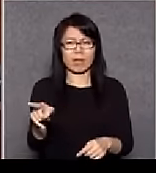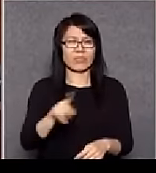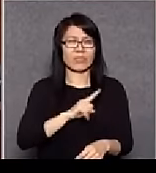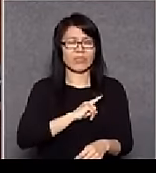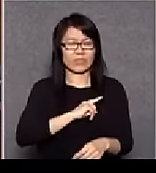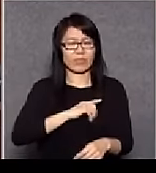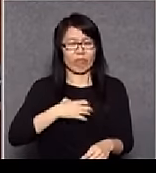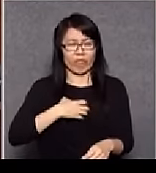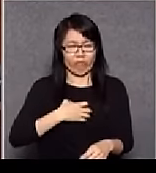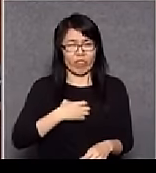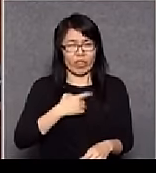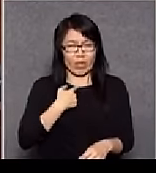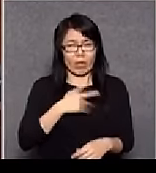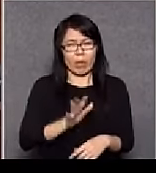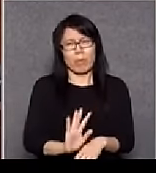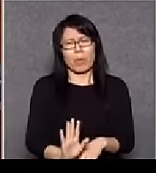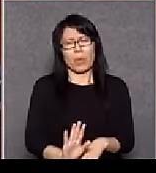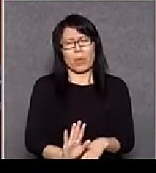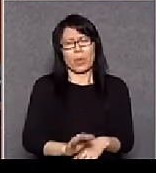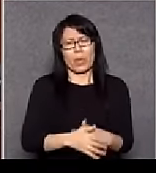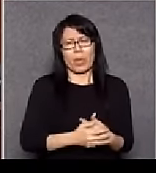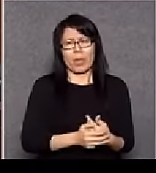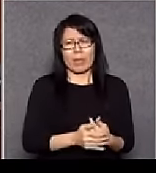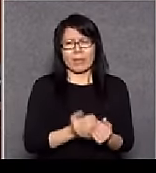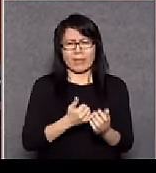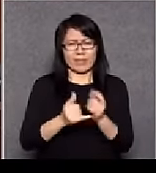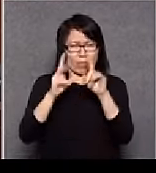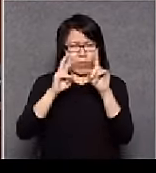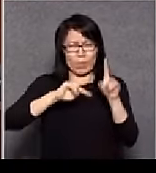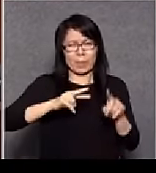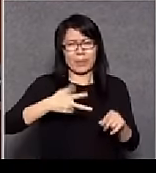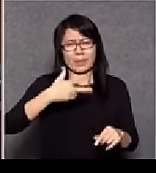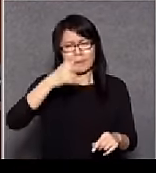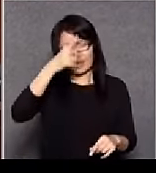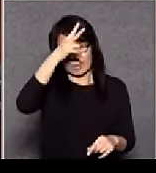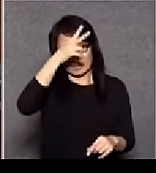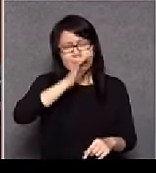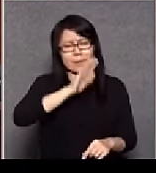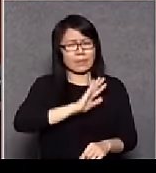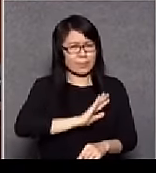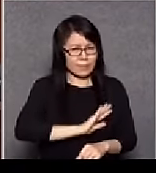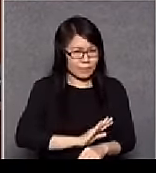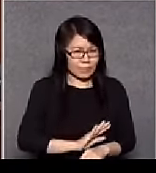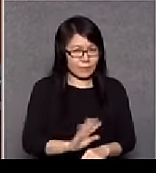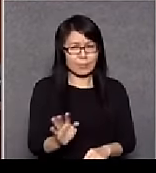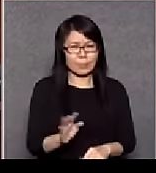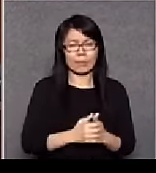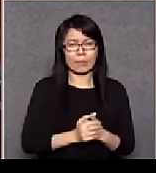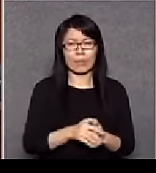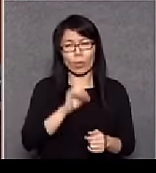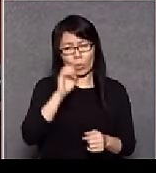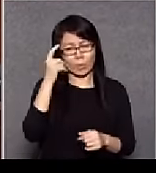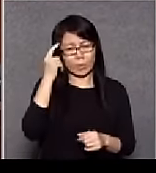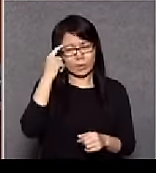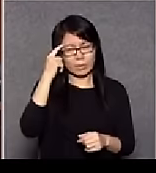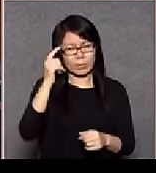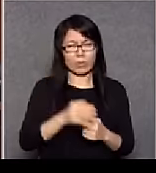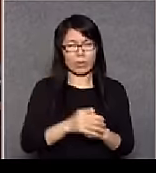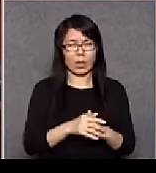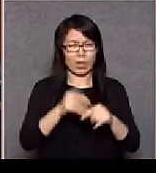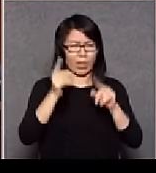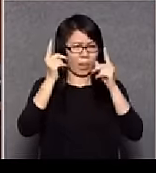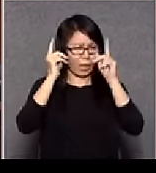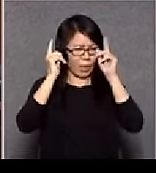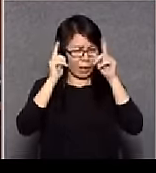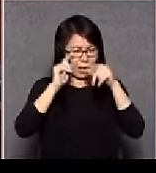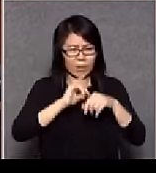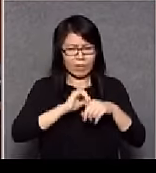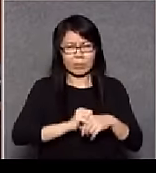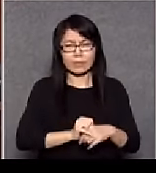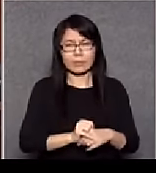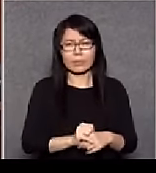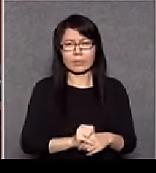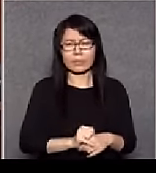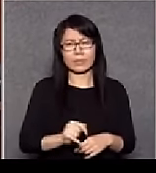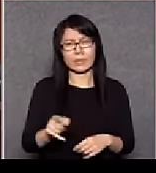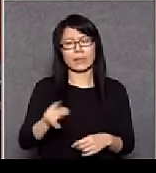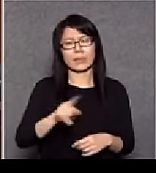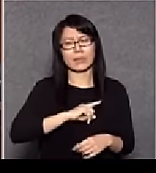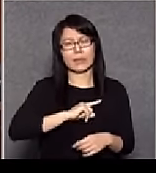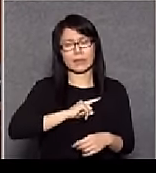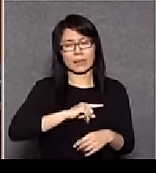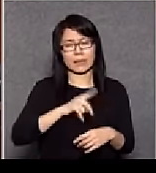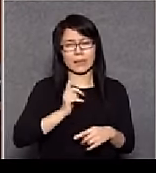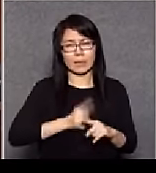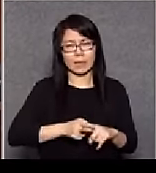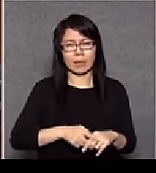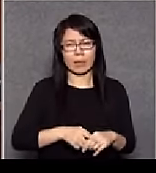哎呀你不要把民生議題政治化啦我說清楚啦除了天荒夜譚之外呢你根本就是一個